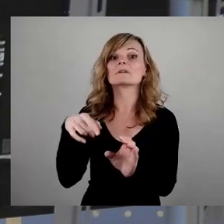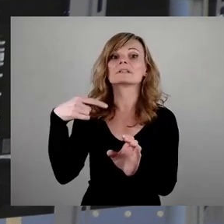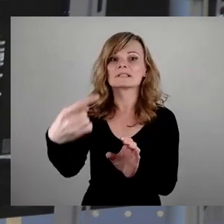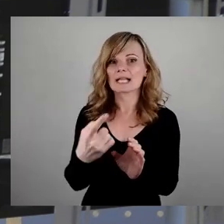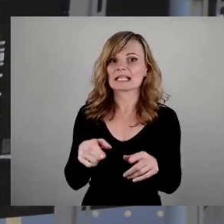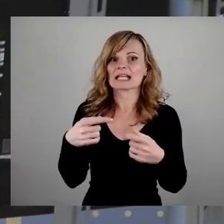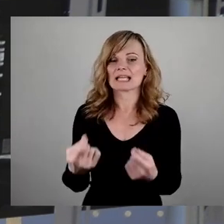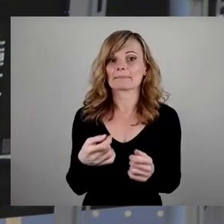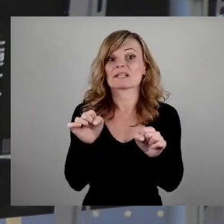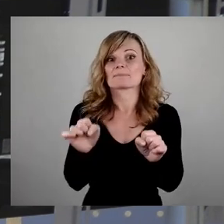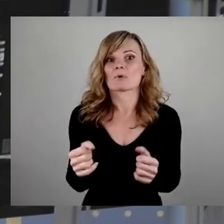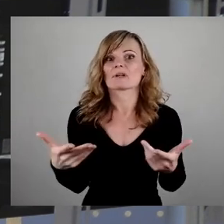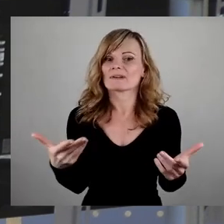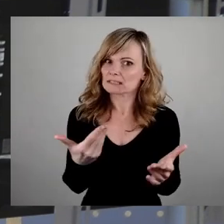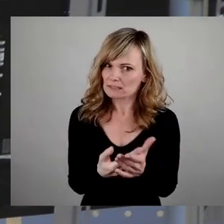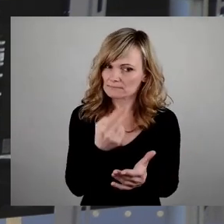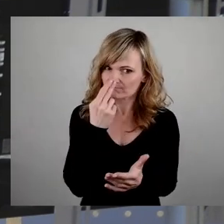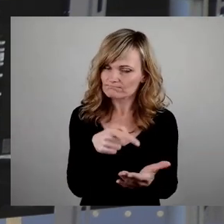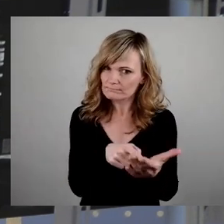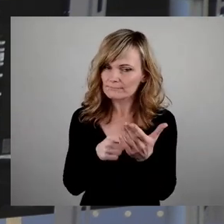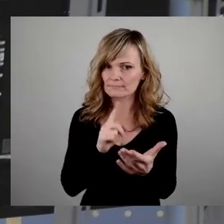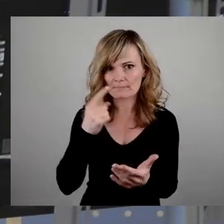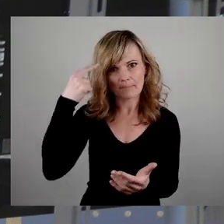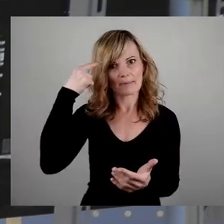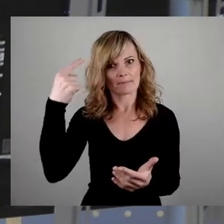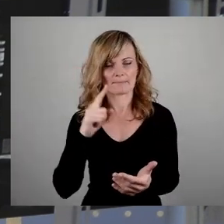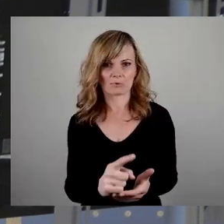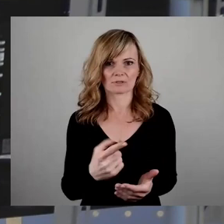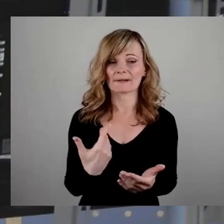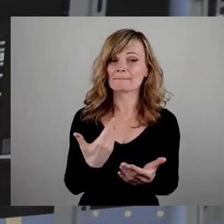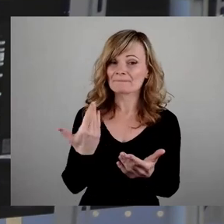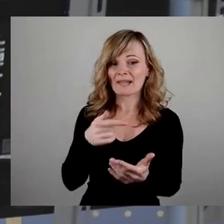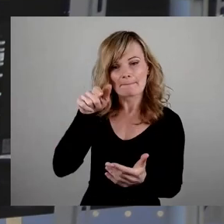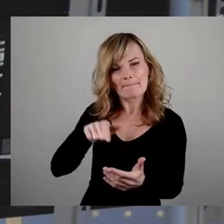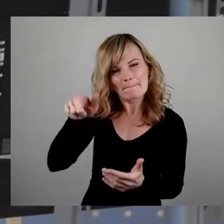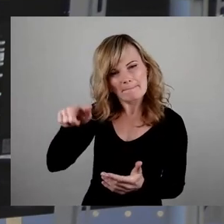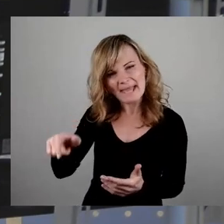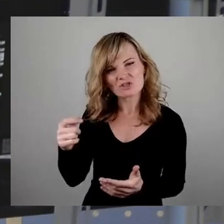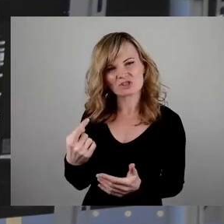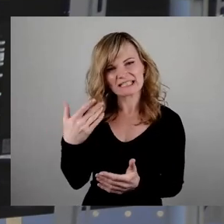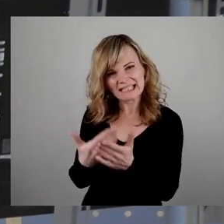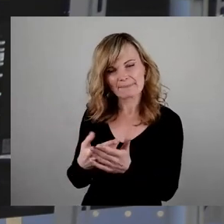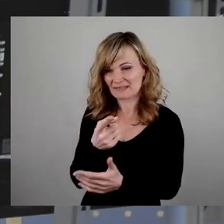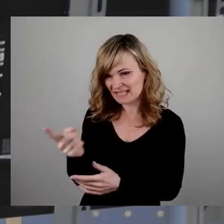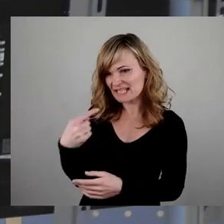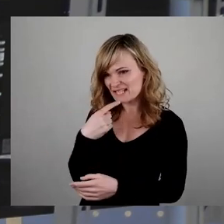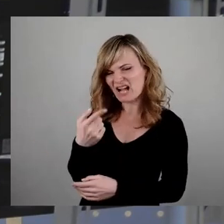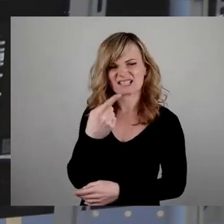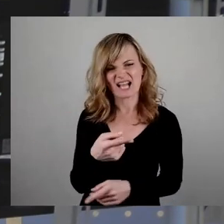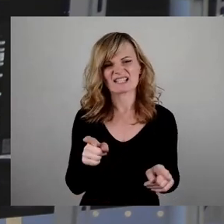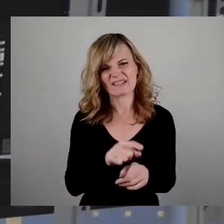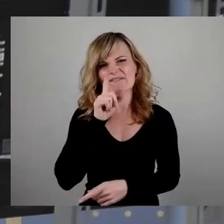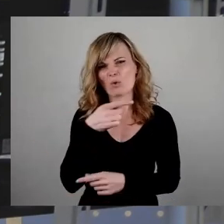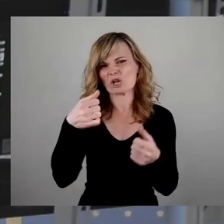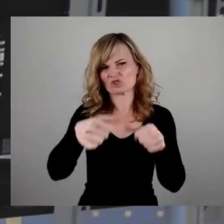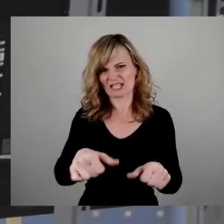Solange es Menschen gibt, die diese Zeit als einen Vogelschiss in der Geschichte bezeichnen, tut es Not, den